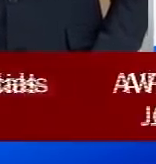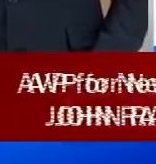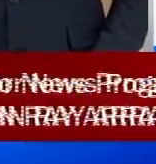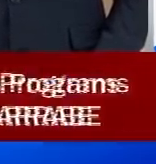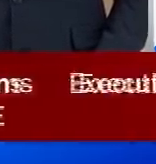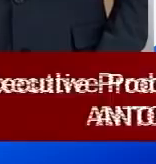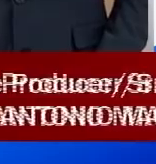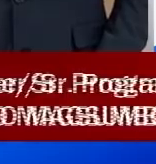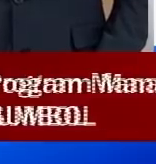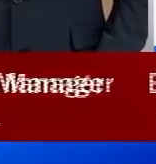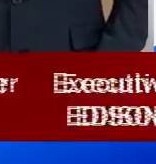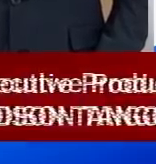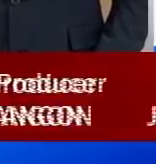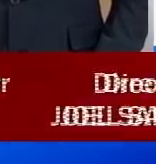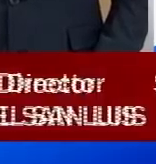kinikilingan,